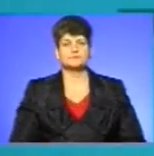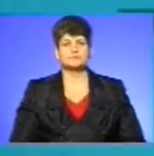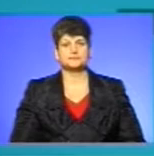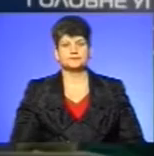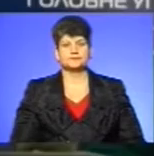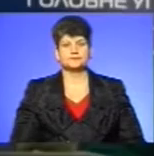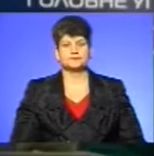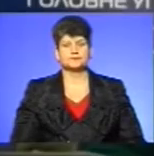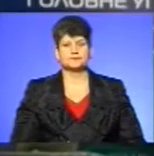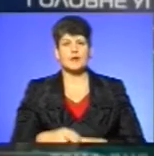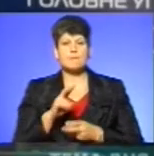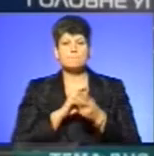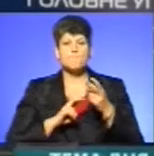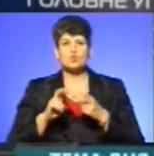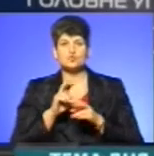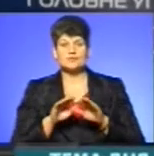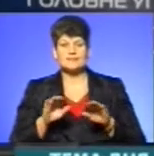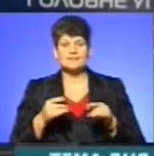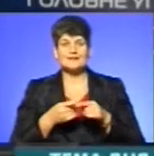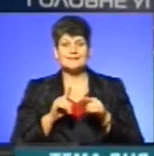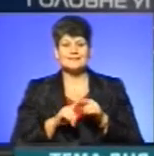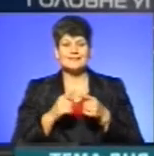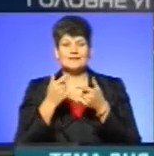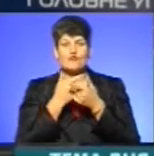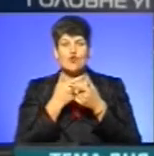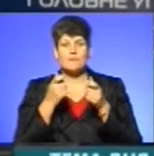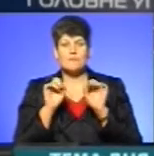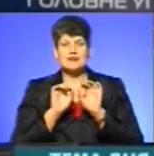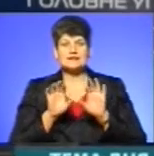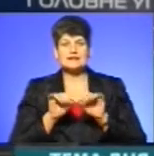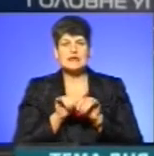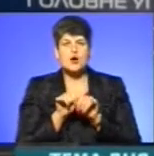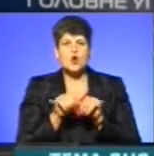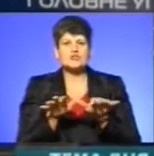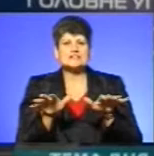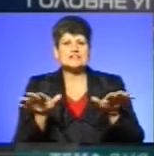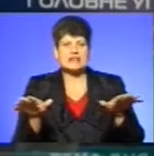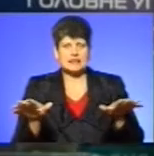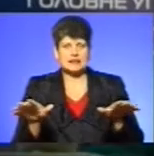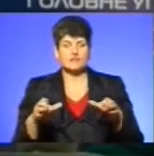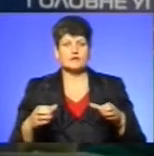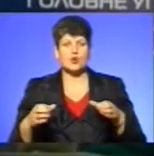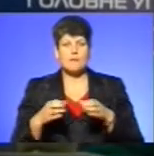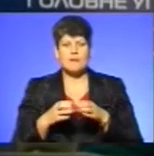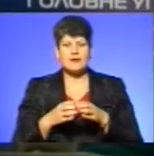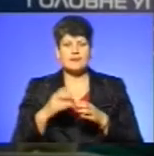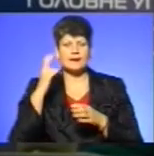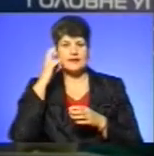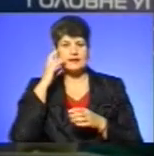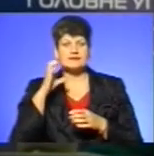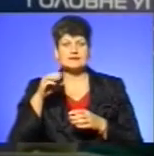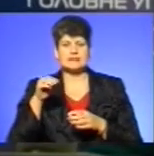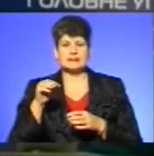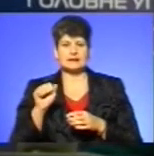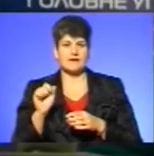Пошук дітей – це інформаційна розсилка від компанії «Київстар», мета